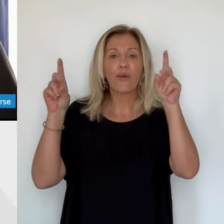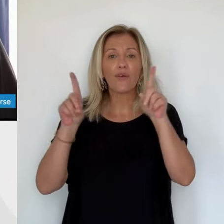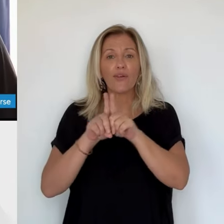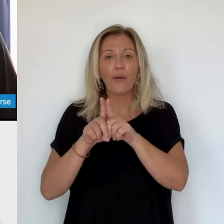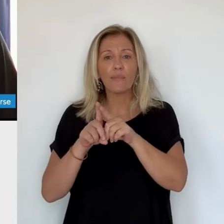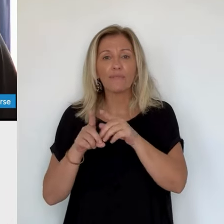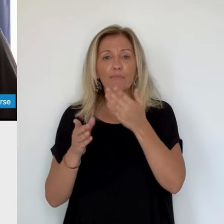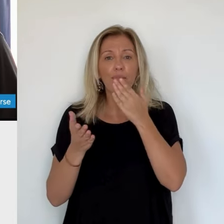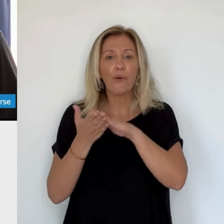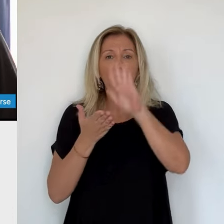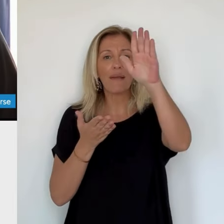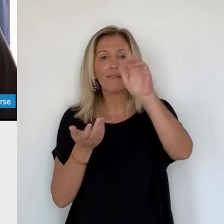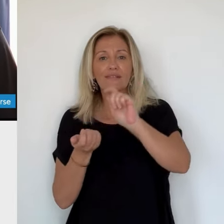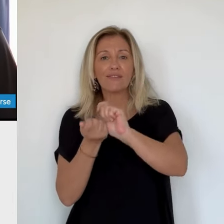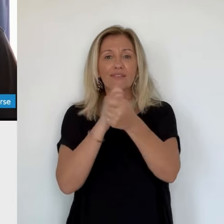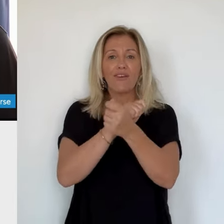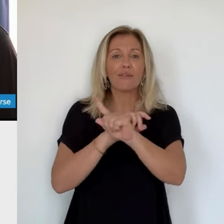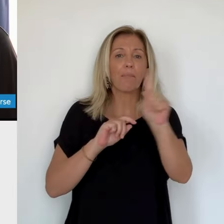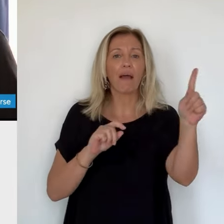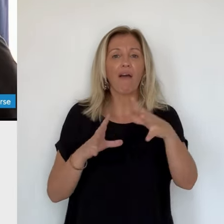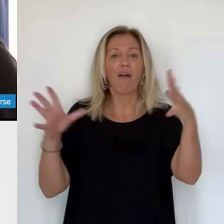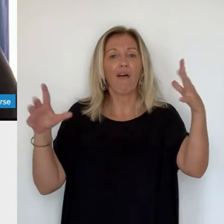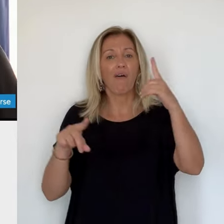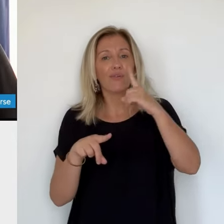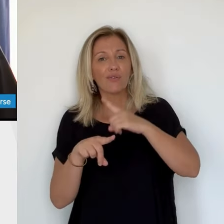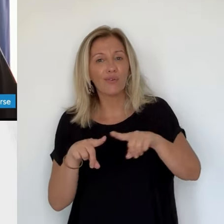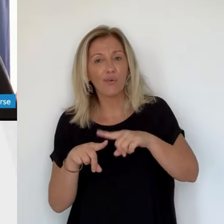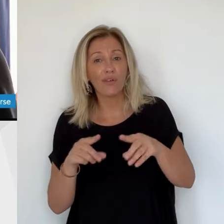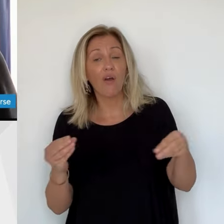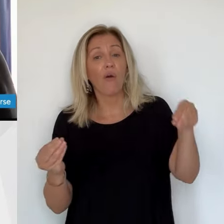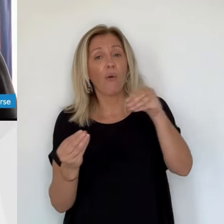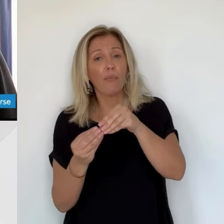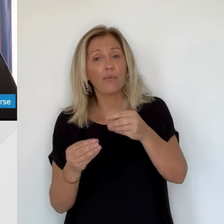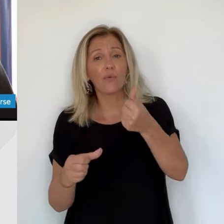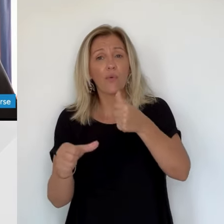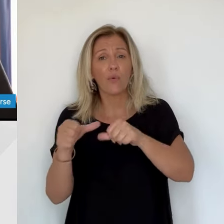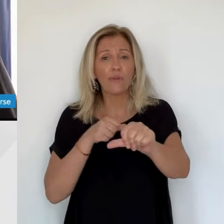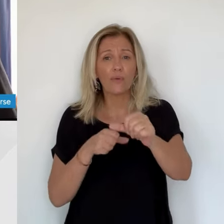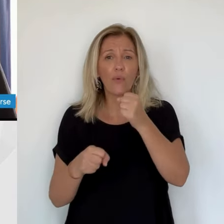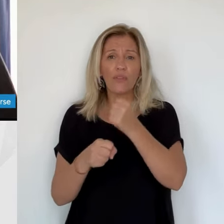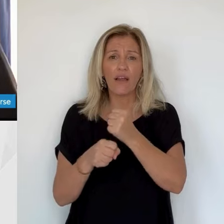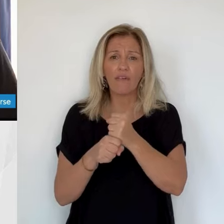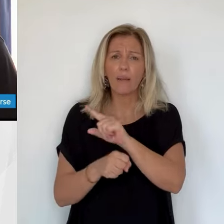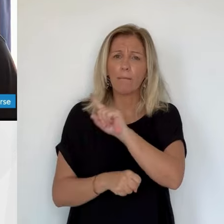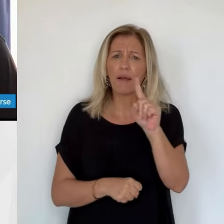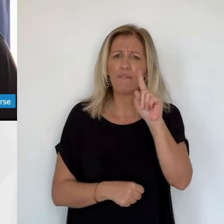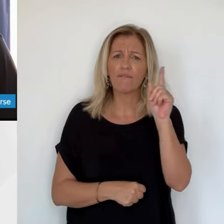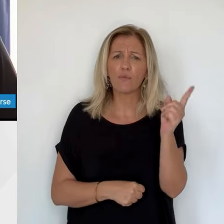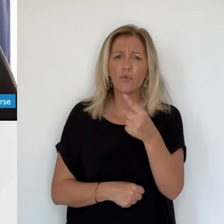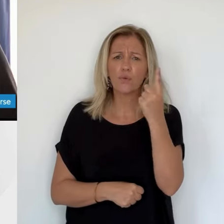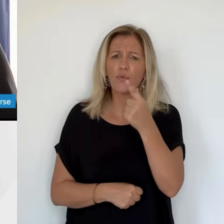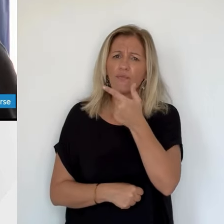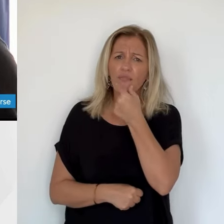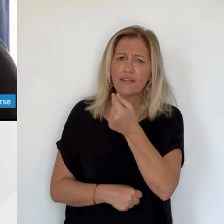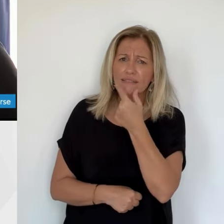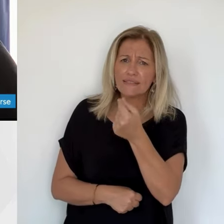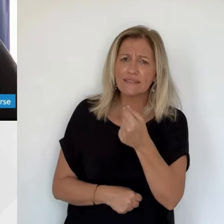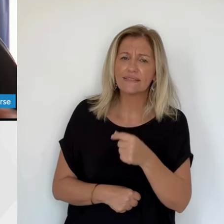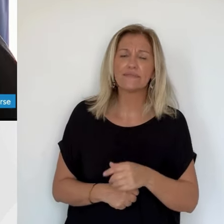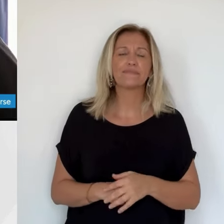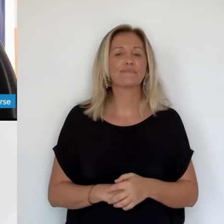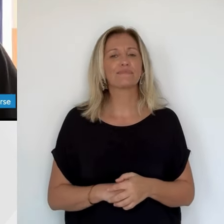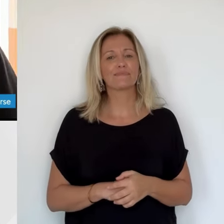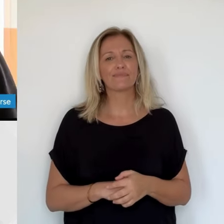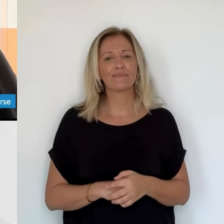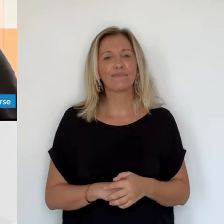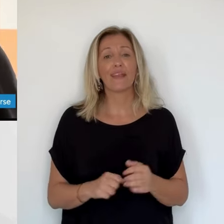sujets, que ce soit en termes de rémunération aussi, parce qu'il eu des revendications il y a longtemps sur le salaire des enseignants, même s'il eu un peu de mieux. Pour reprendre